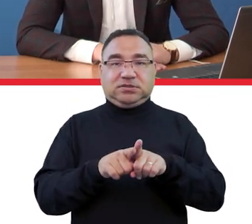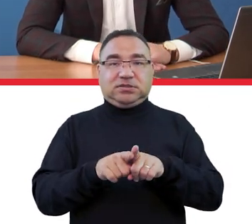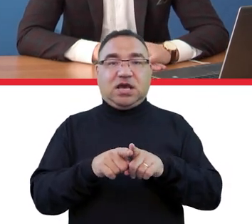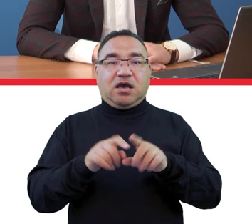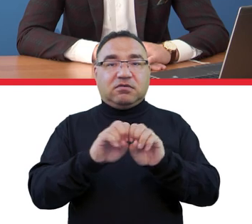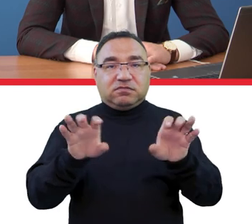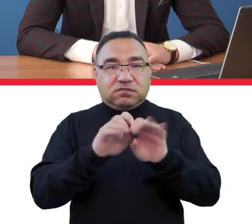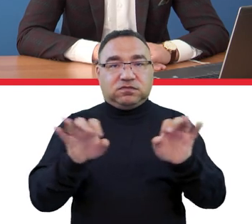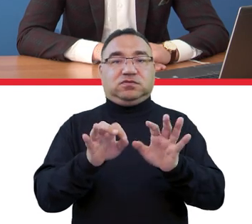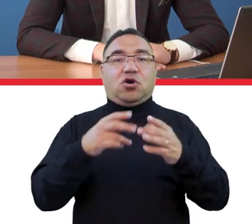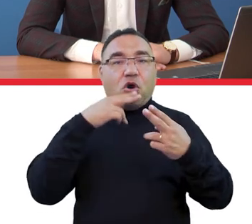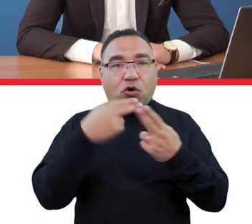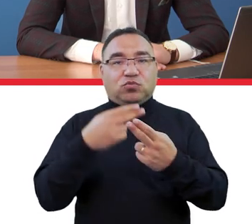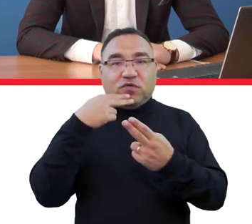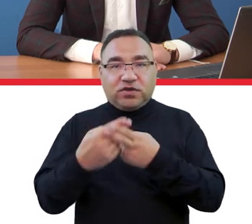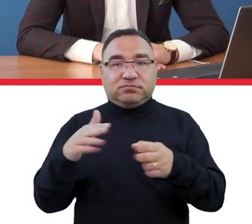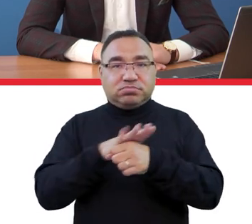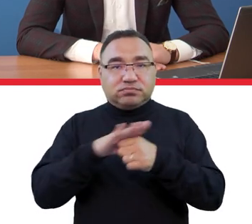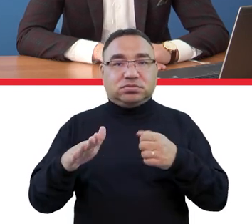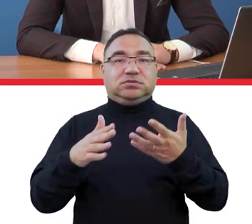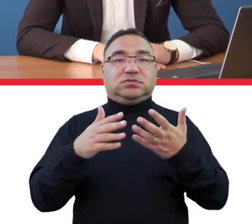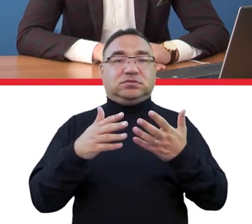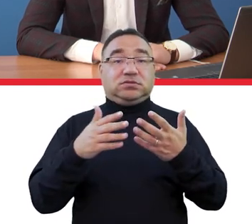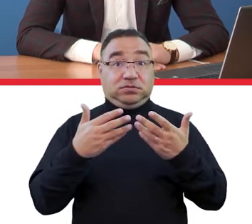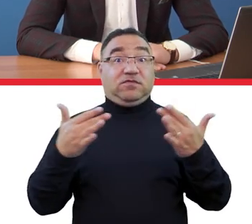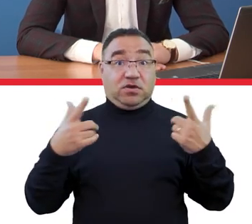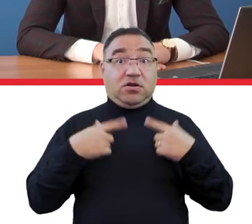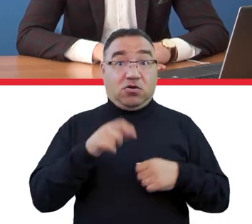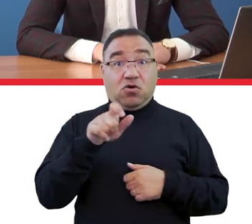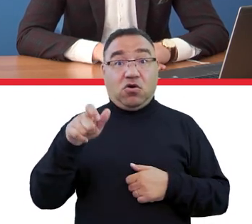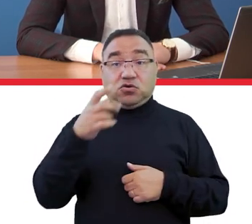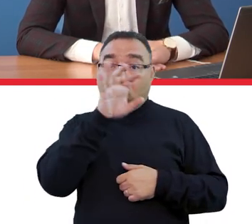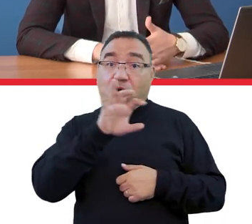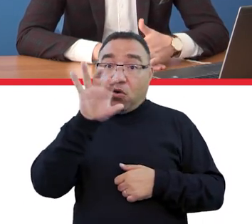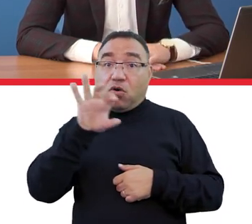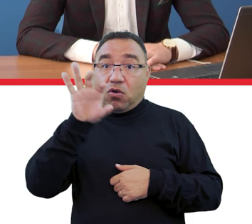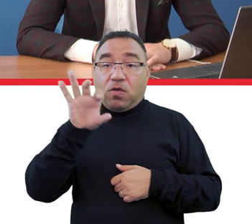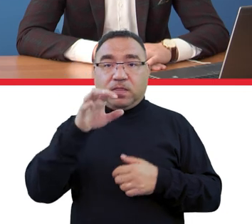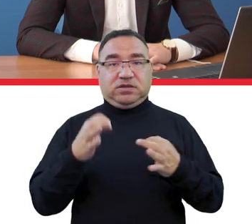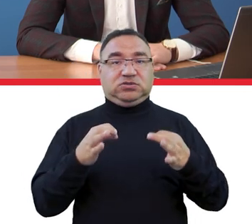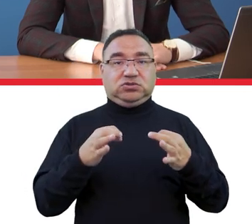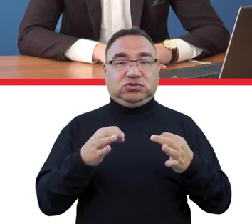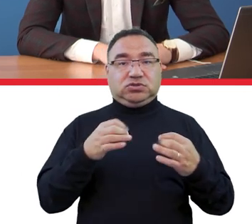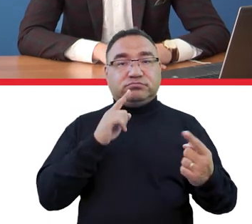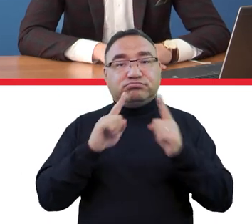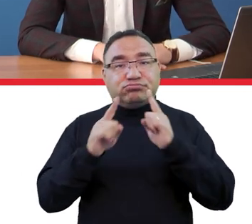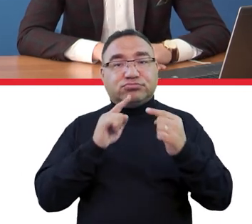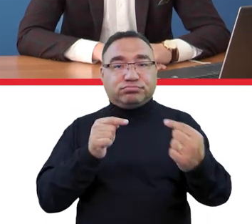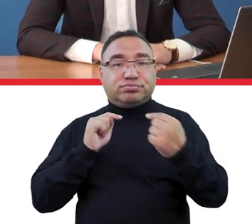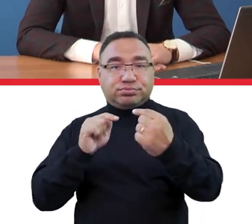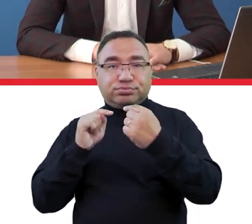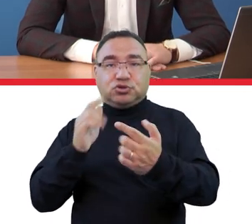wyczerpujące i bardzo konkretne odpowiedzi myślę że wielu uczestników naszej dzisiejszej rozmowy